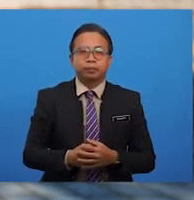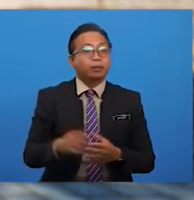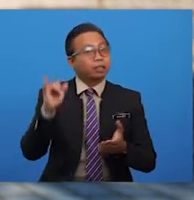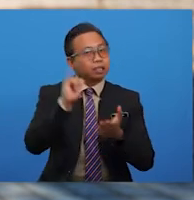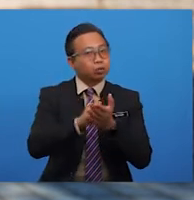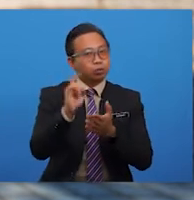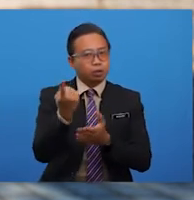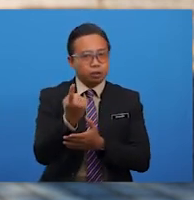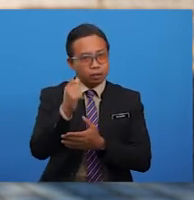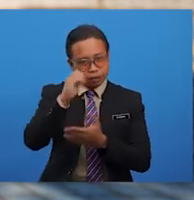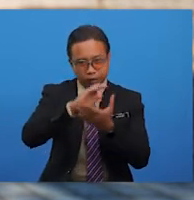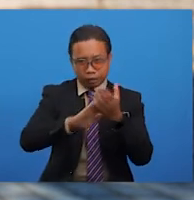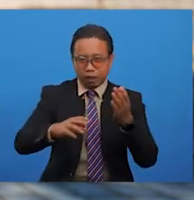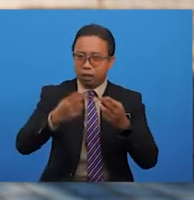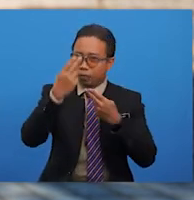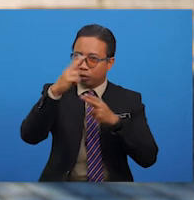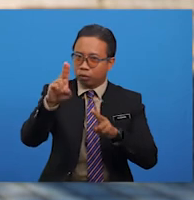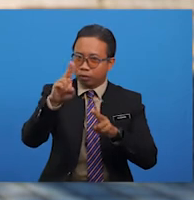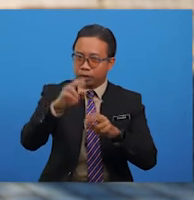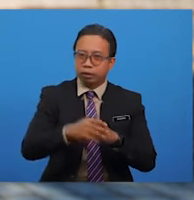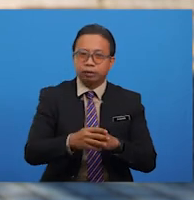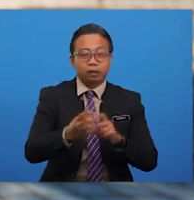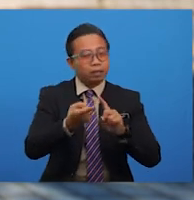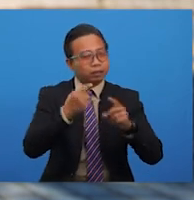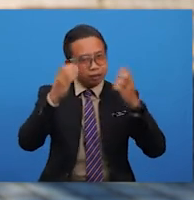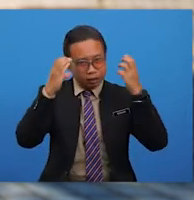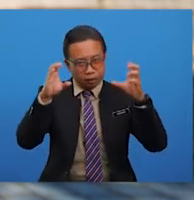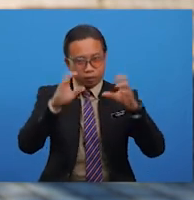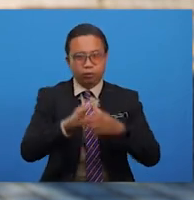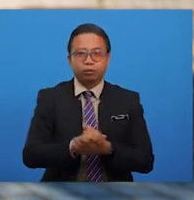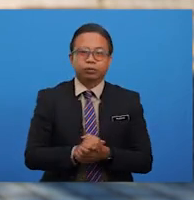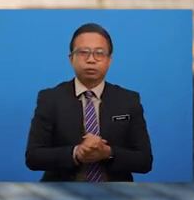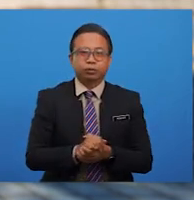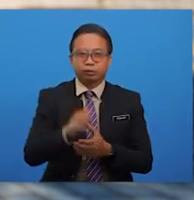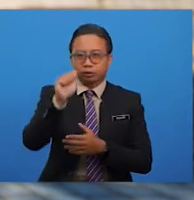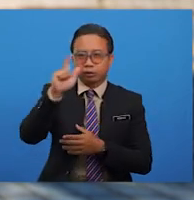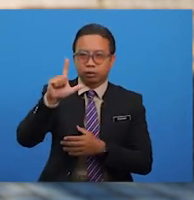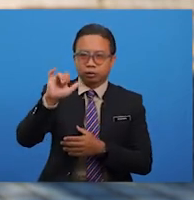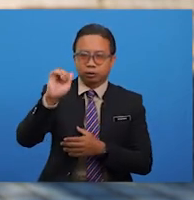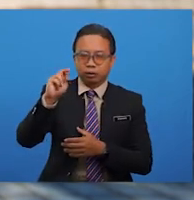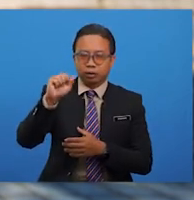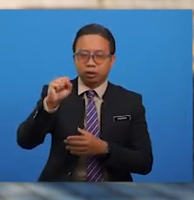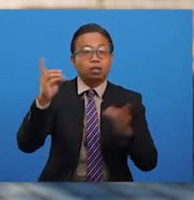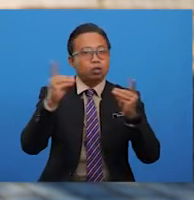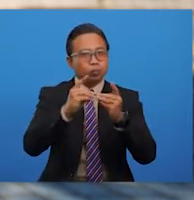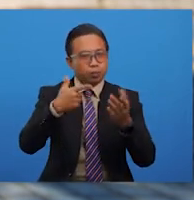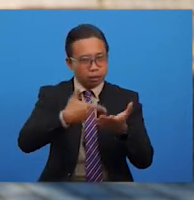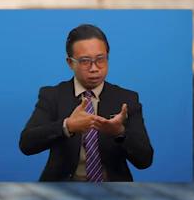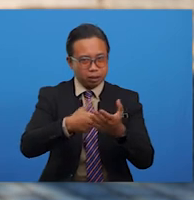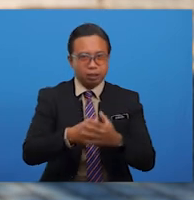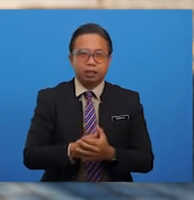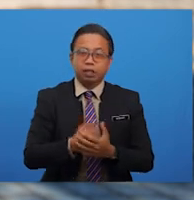Dengan itu, salam hormat penuh kemesraan daripada cikgu, Azlina binti laudin sehingga jumpa lagi